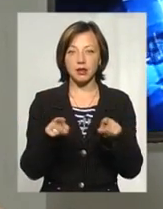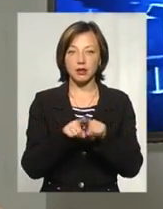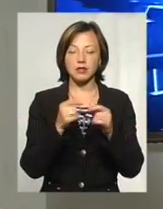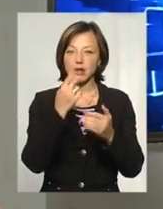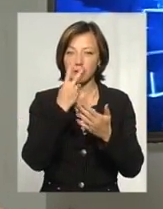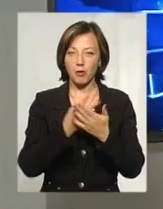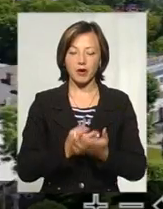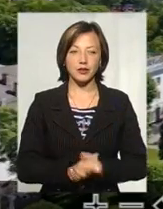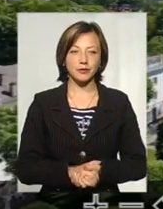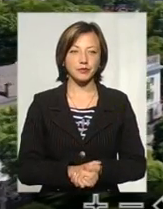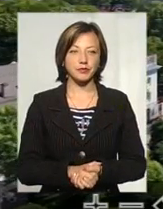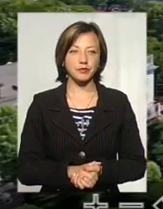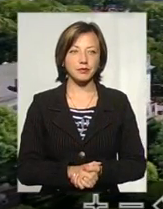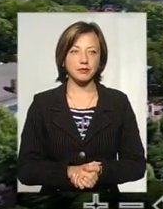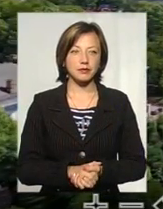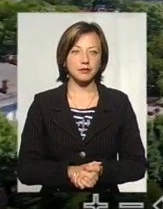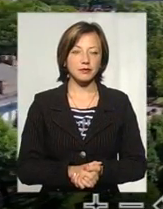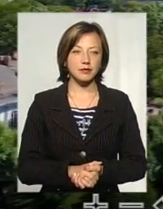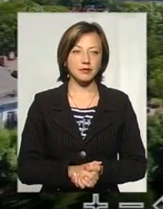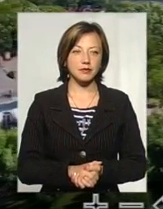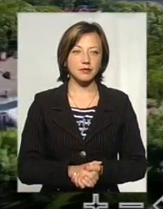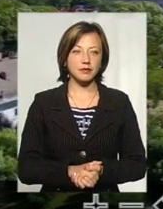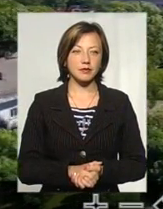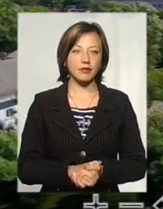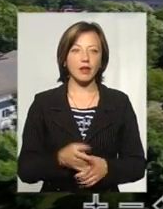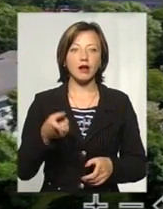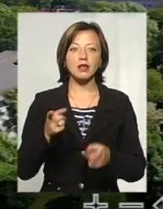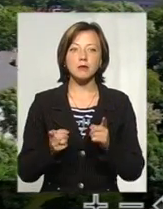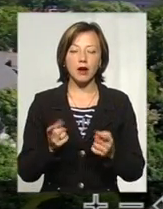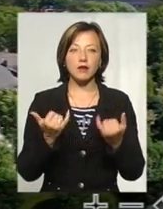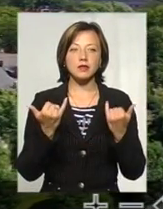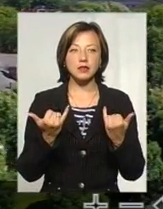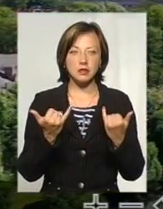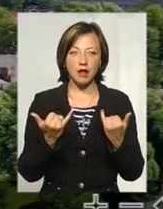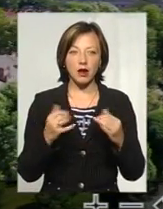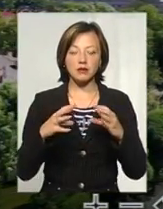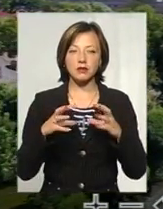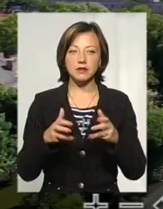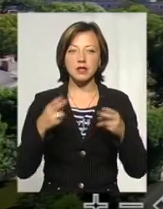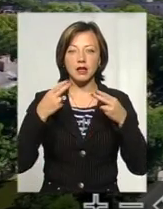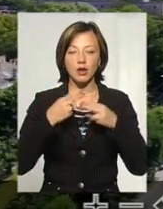зараз їх презентуємо. Отож, пане Сергій. Насправді, оскільки зараз в світі